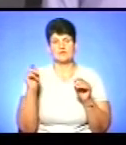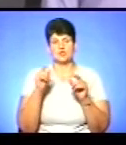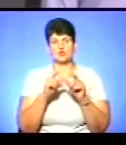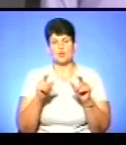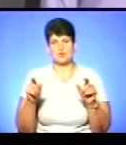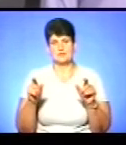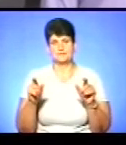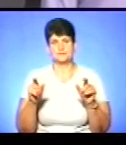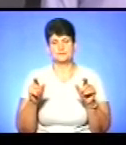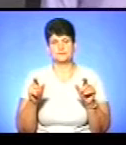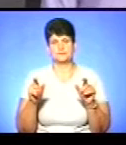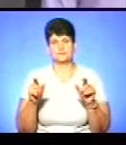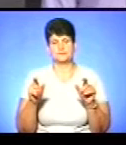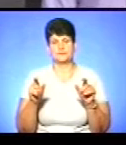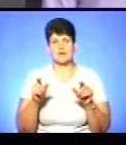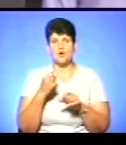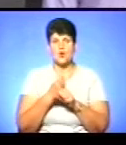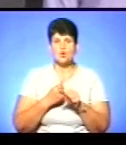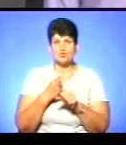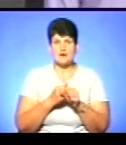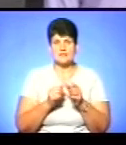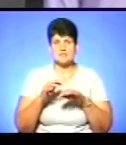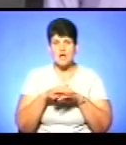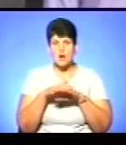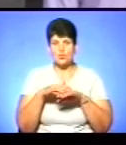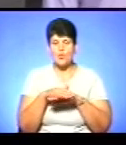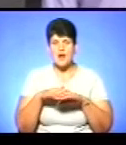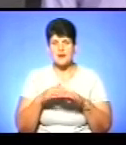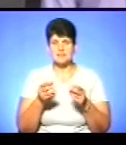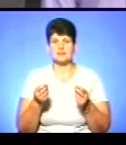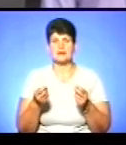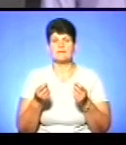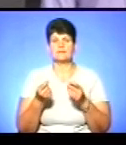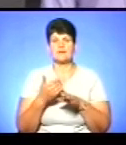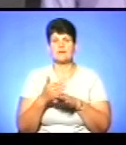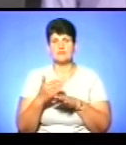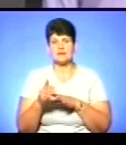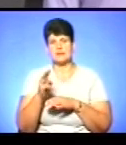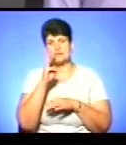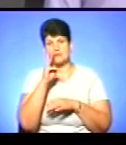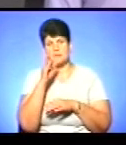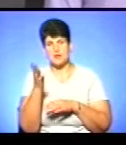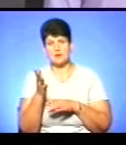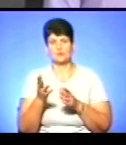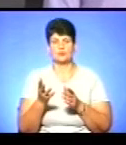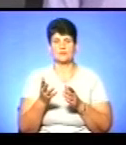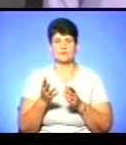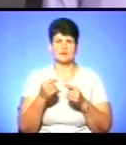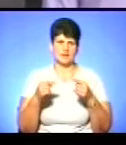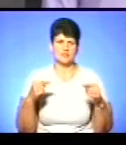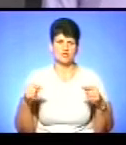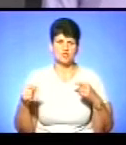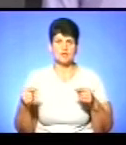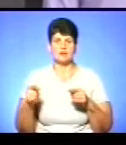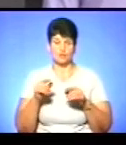розробляється калькуляція, в яку входить, видатки по заробній платі, нарахування інше, і вже